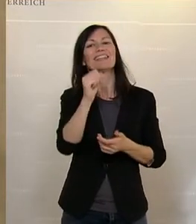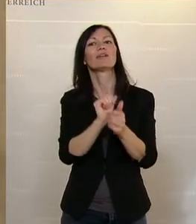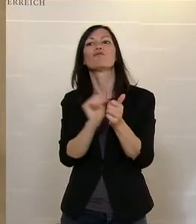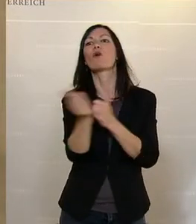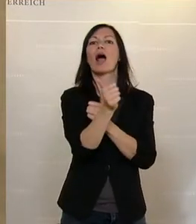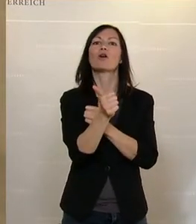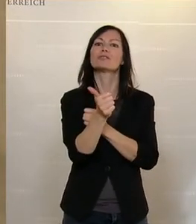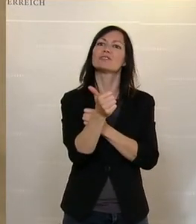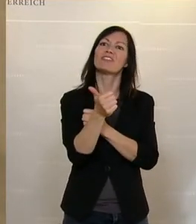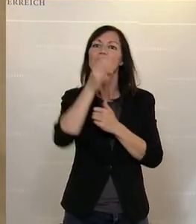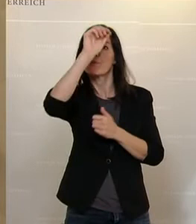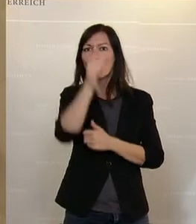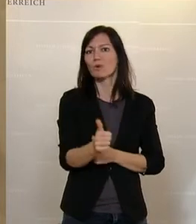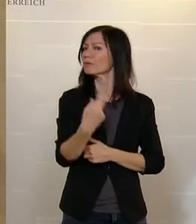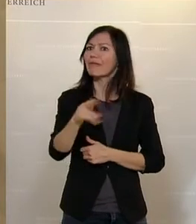Aufklärungswünsche.